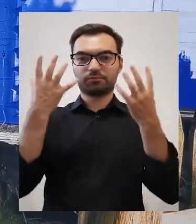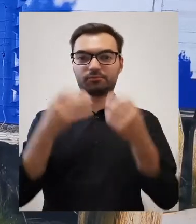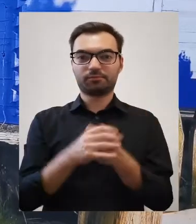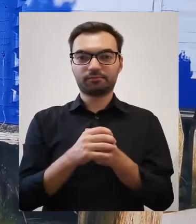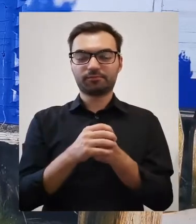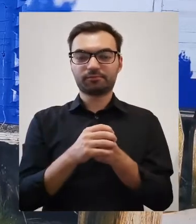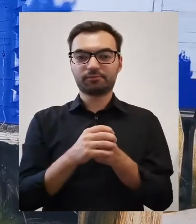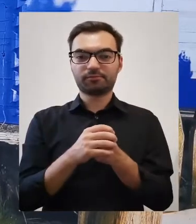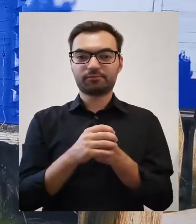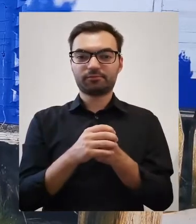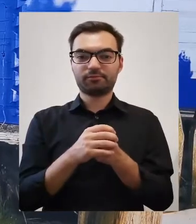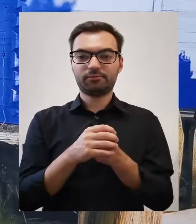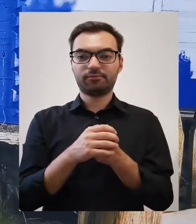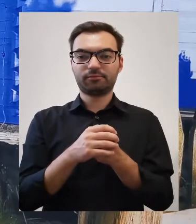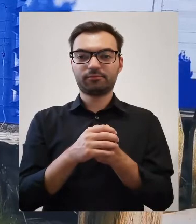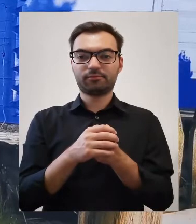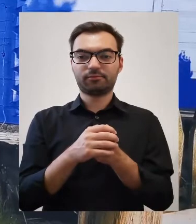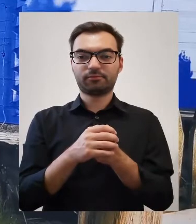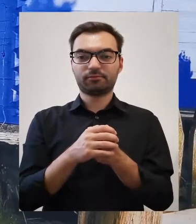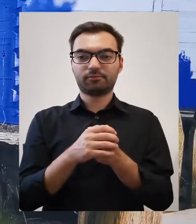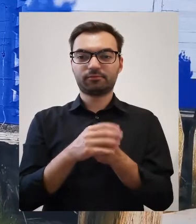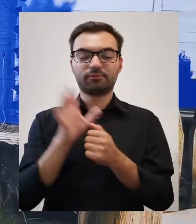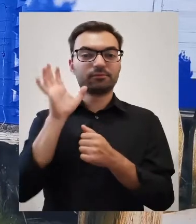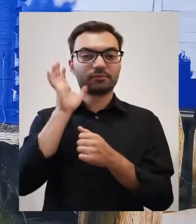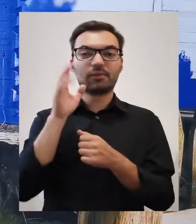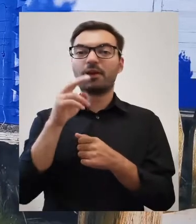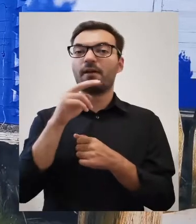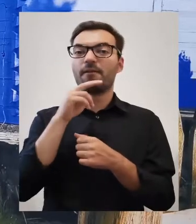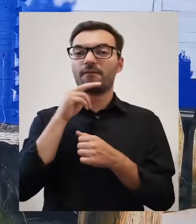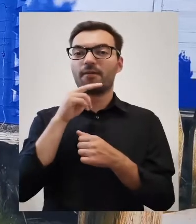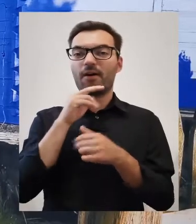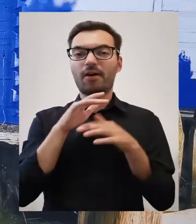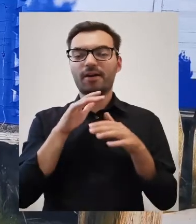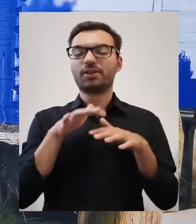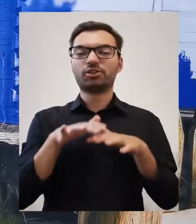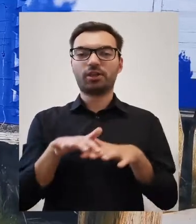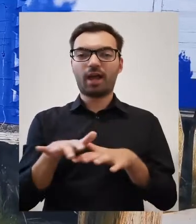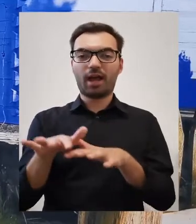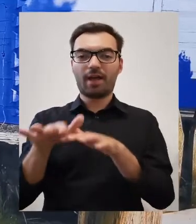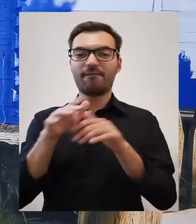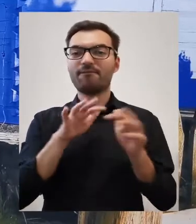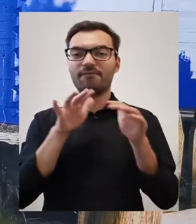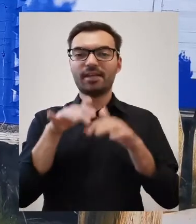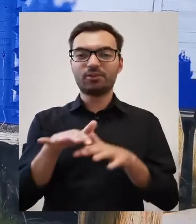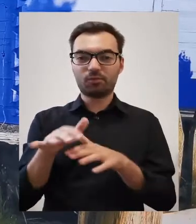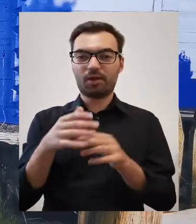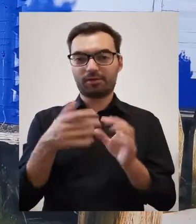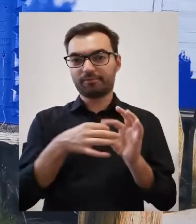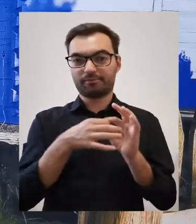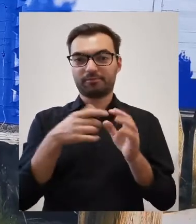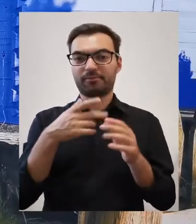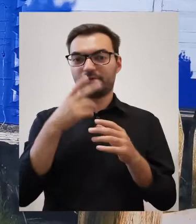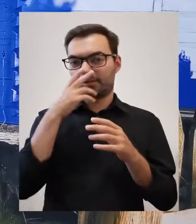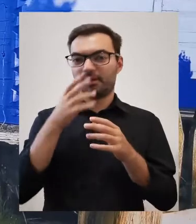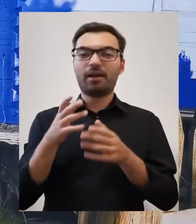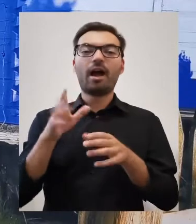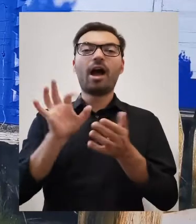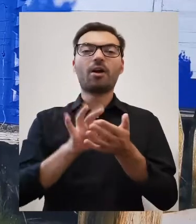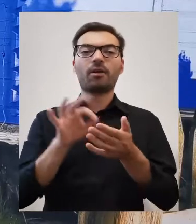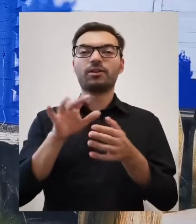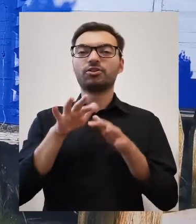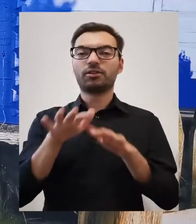cudowny sposób, ponieważ przyniosły ją wody rzeki Wisły. Kiedy rzeka wezbrała